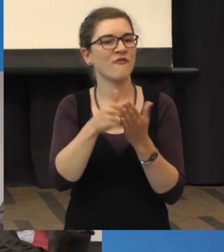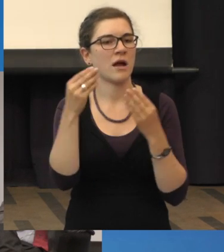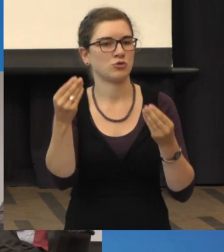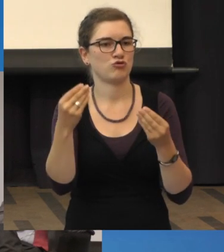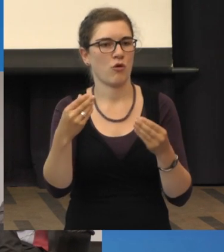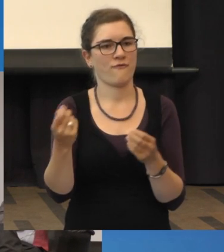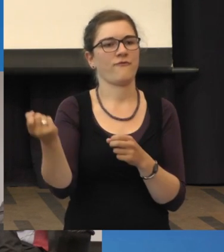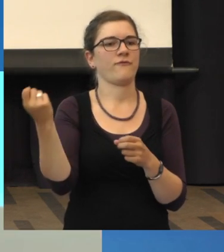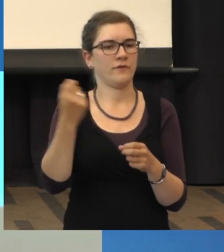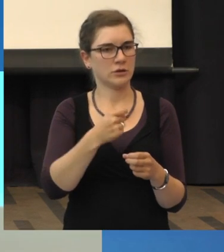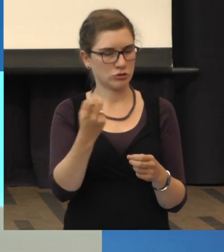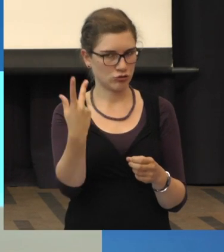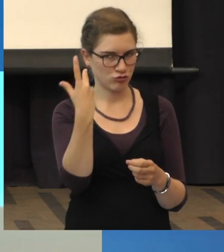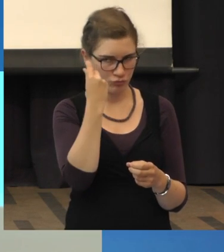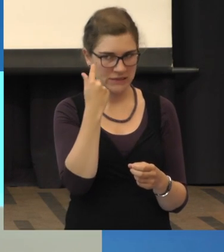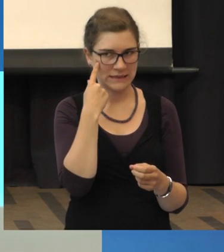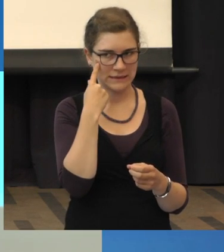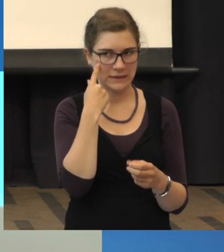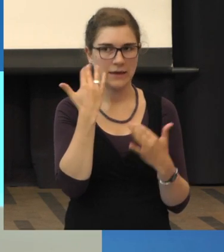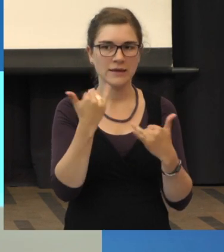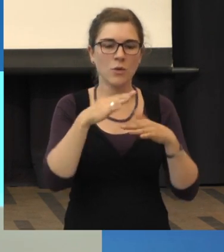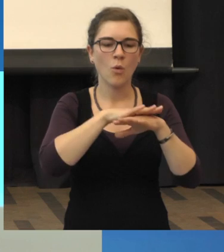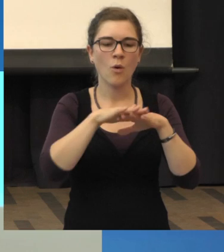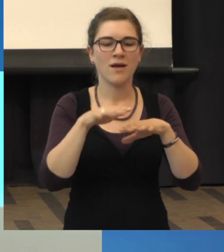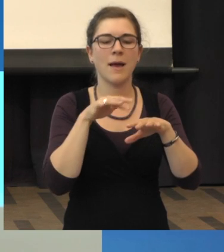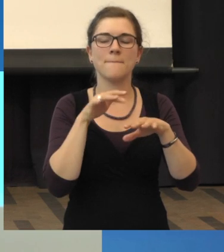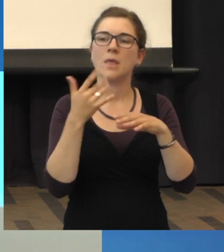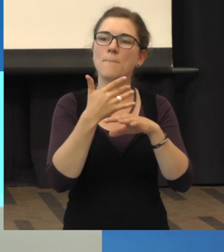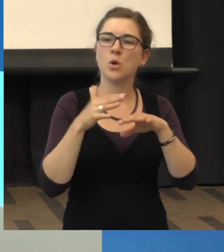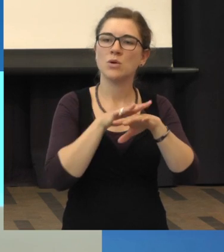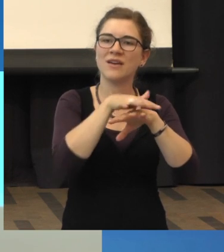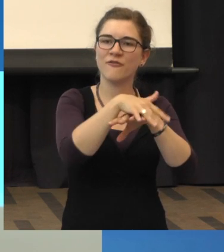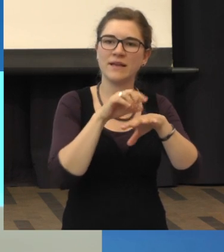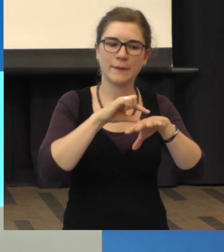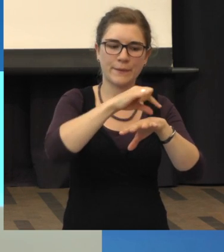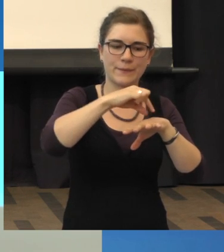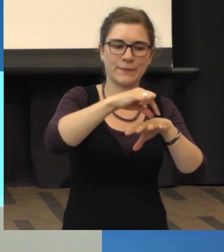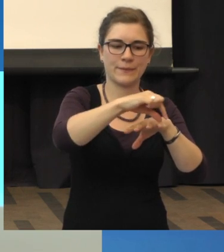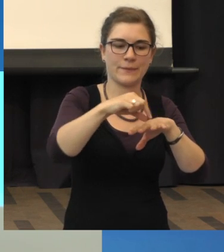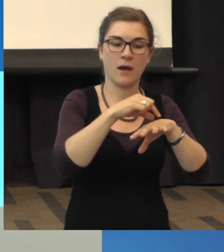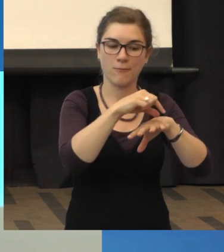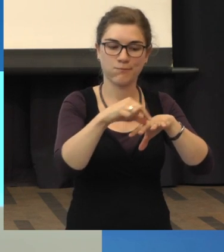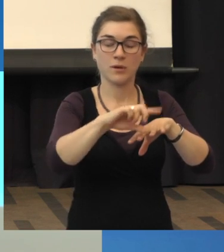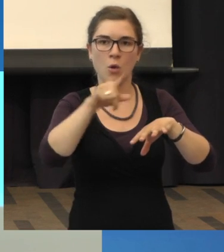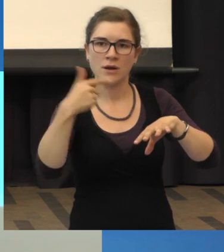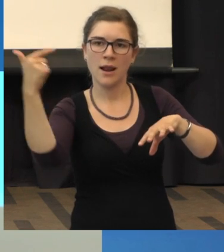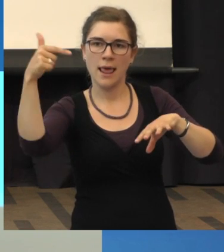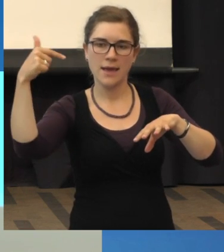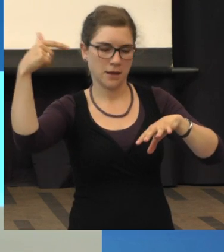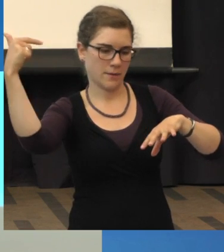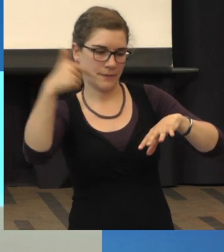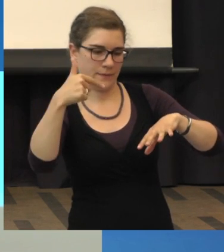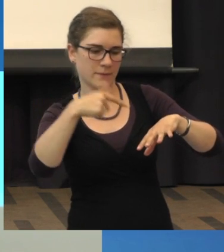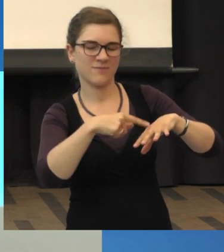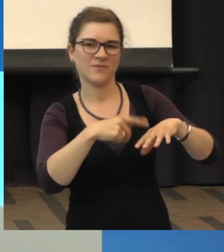der sich in dieser Membran, in diesen Blutgefäßen angesammelt hat und dann hat man das mit einem Laser bestrahlt. Das nannte